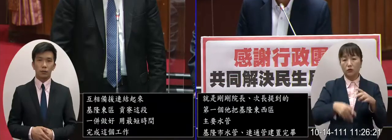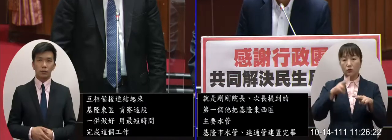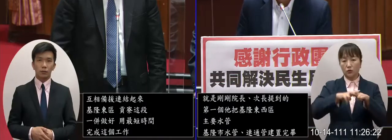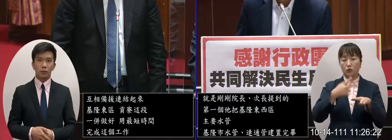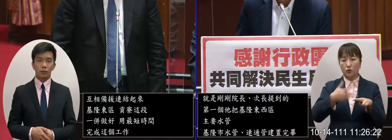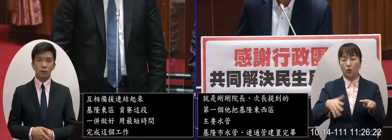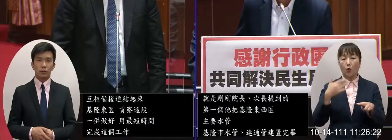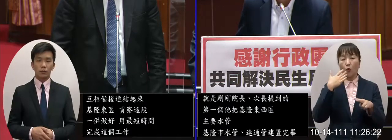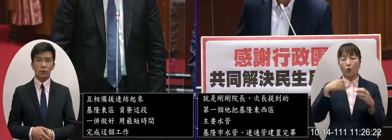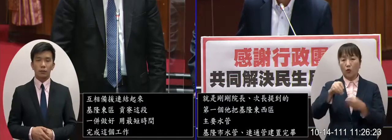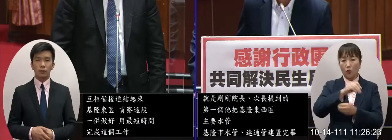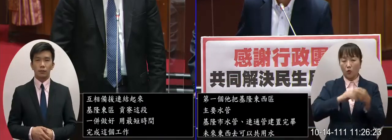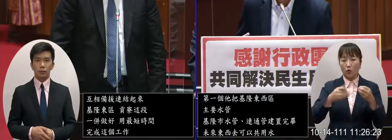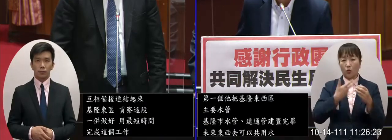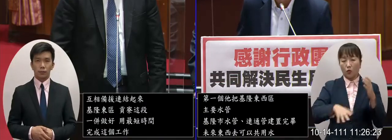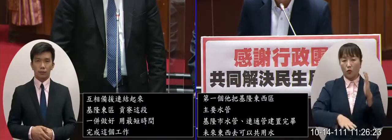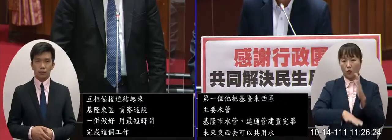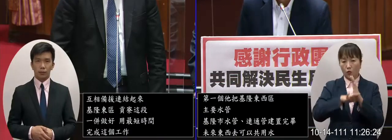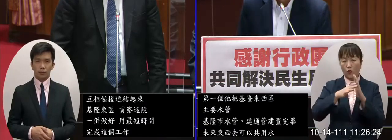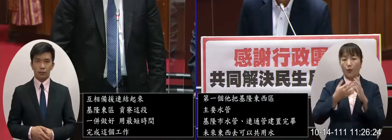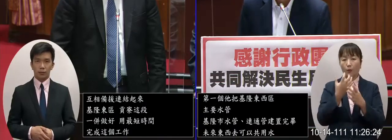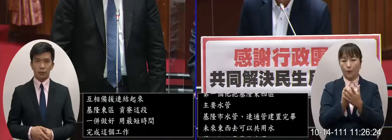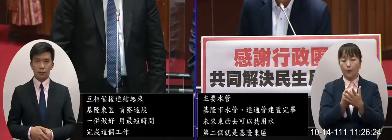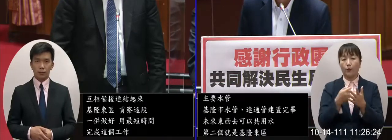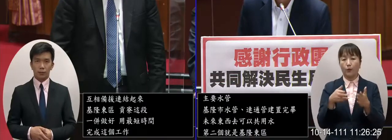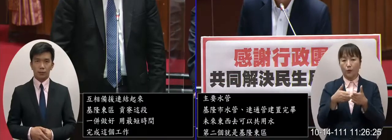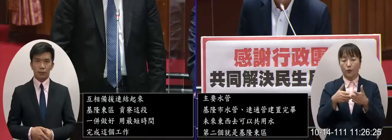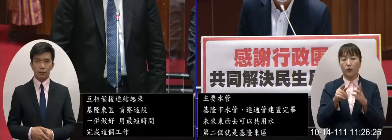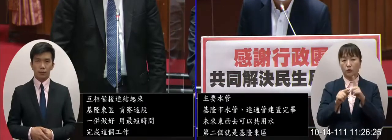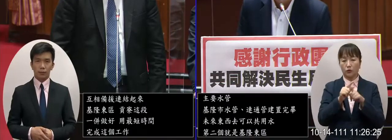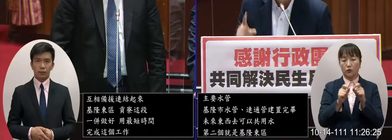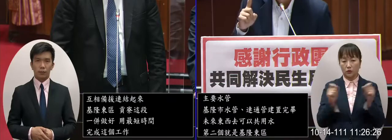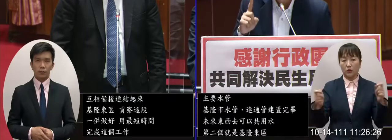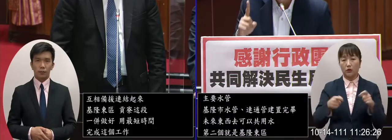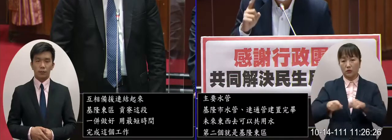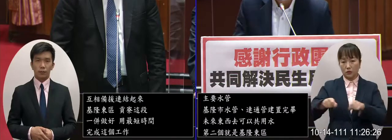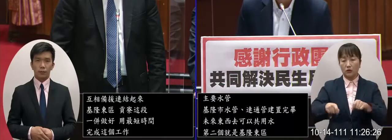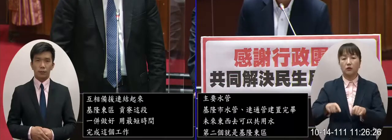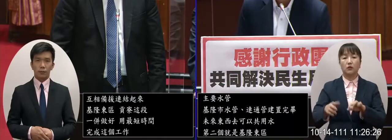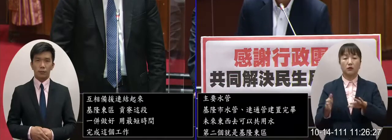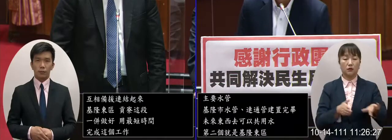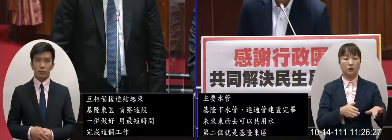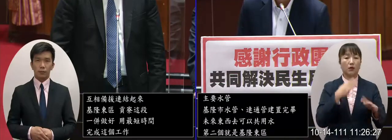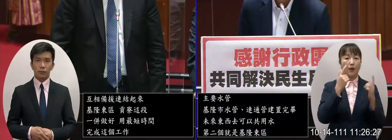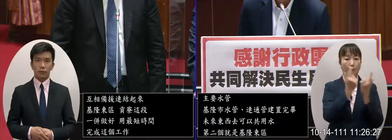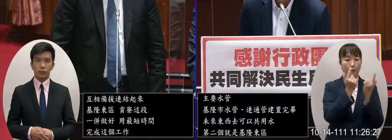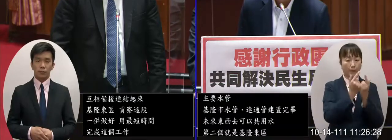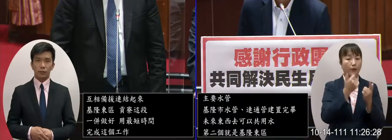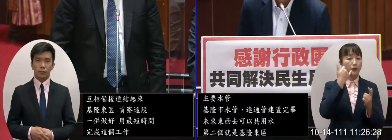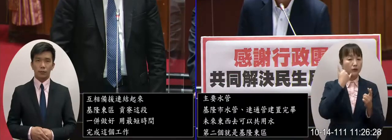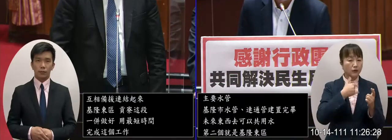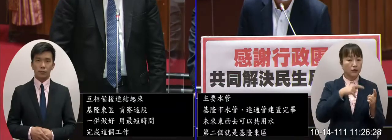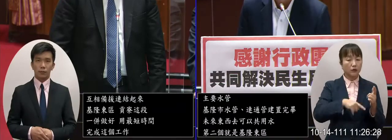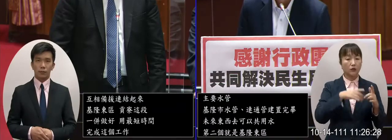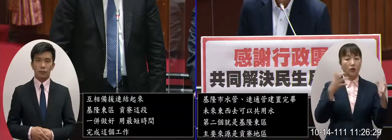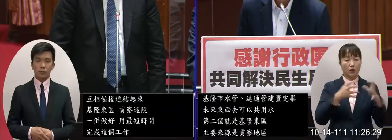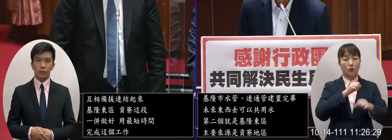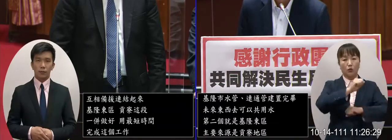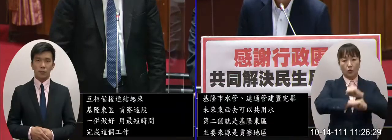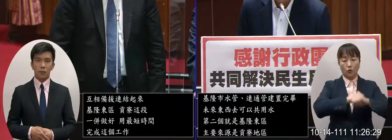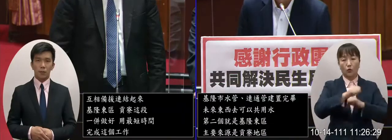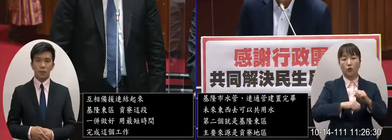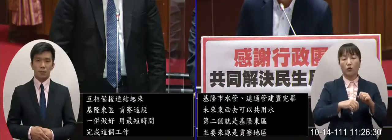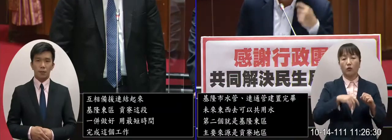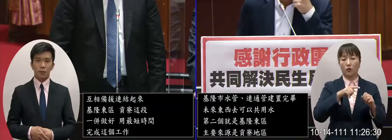取水或者調整池水量的這樣的一個儲存那這是一個中長期的計畫那另外一個就是北北基是一個共同生活圈